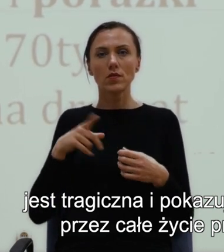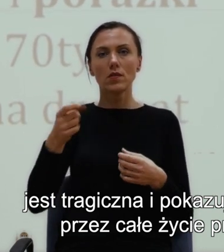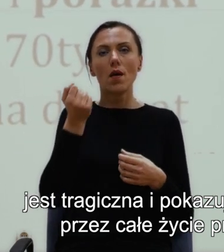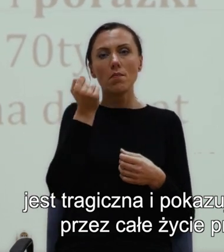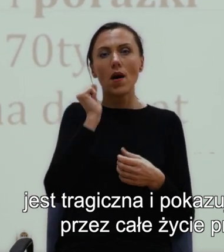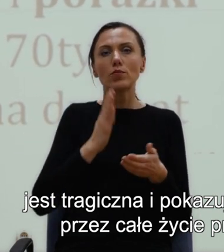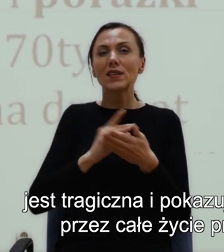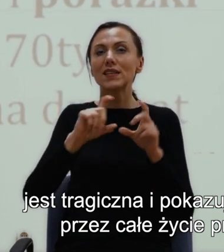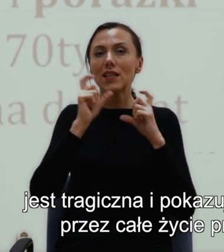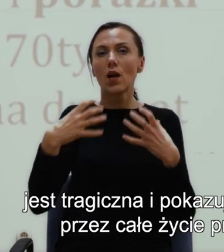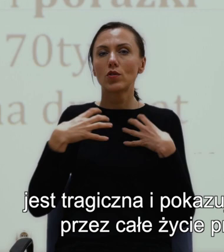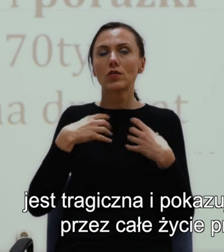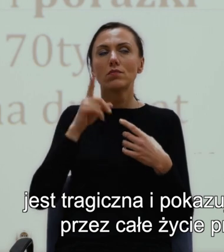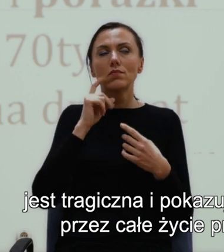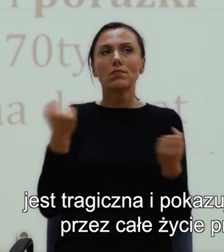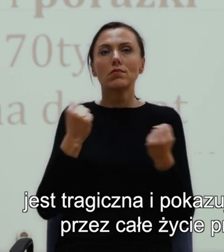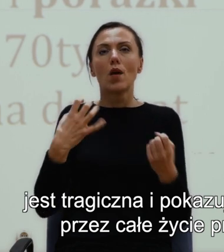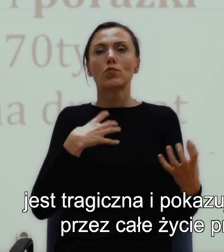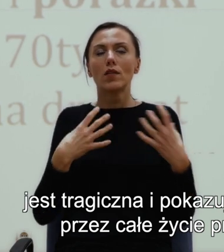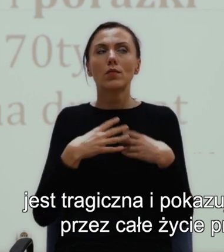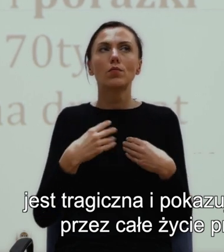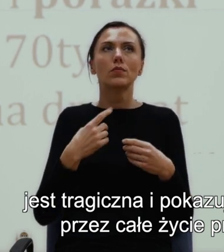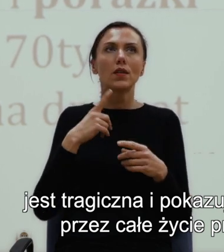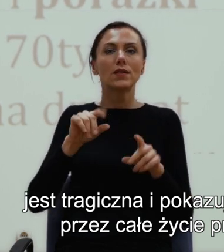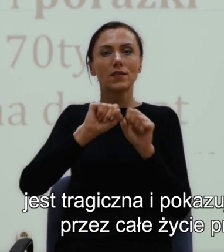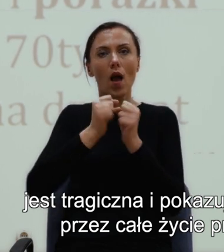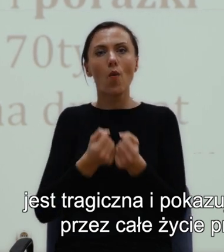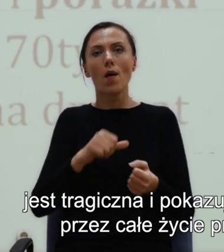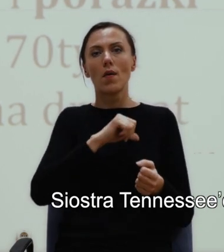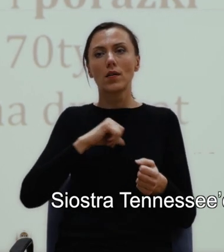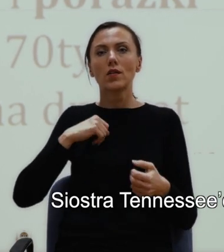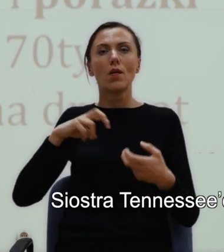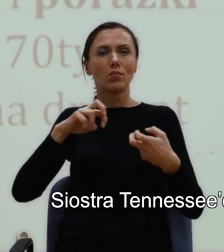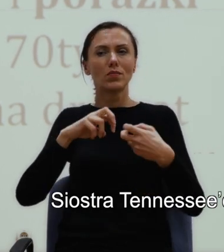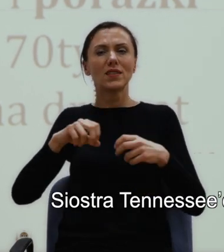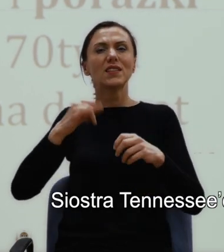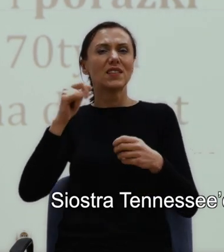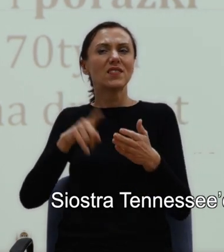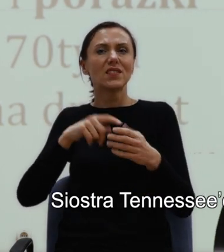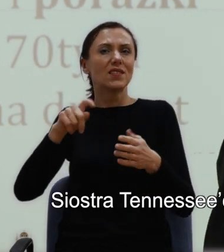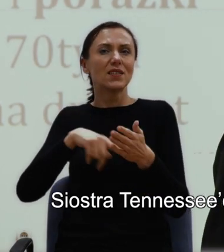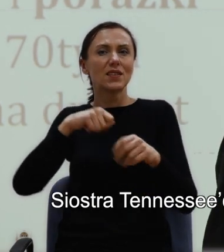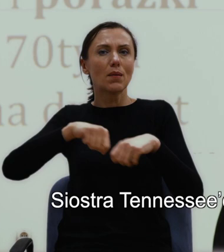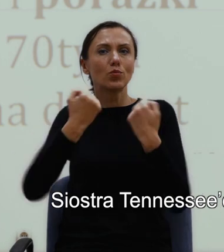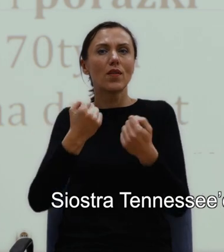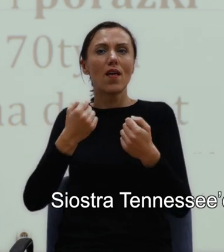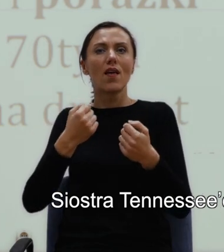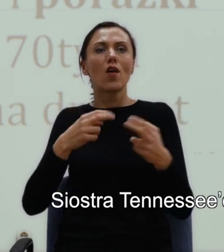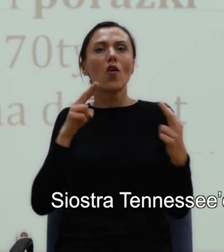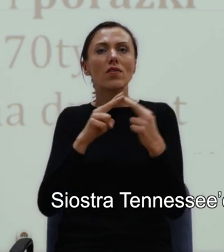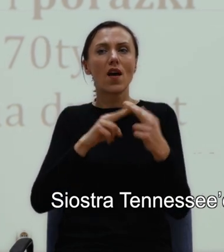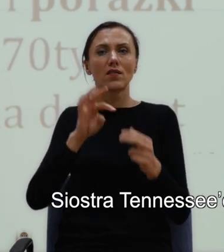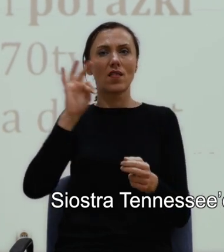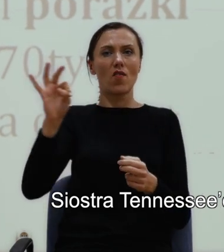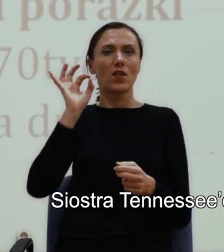załamanie się relacji z swoją siostrą. Siostra Tennessee'ego Williamsa,